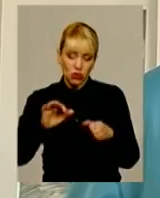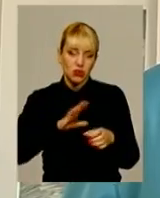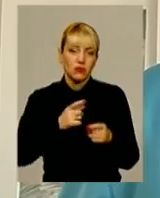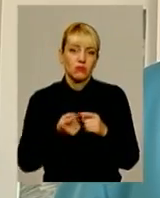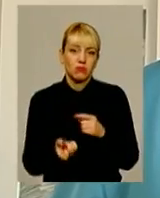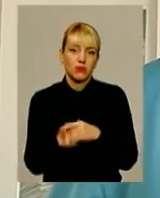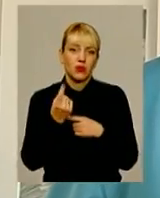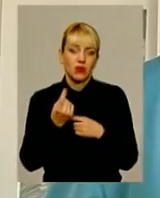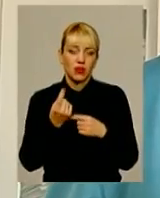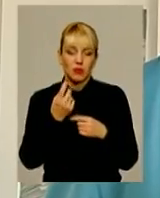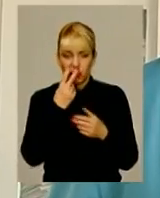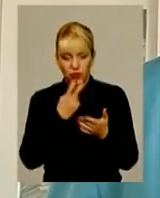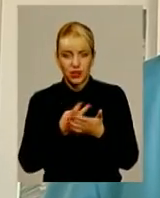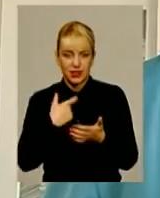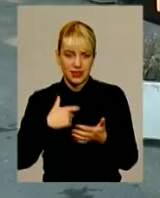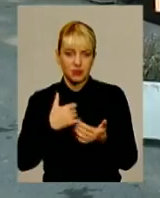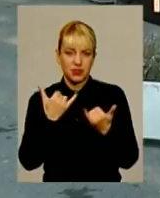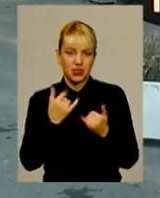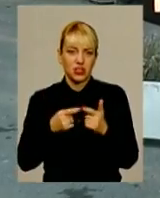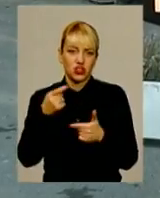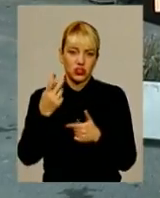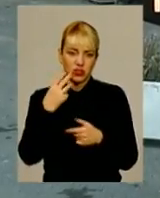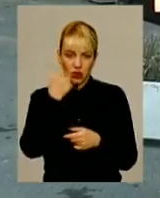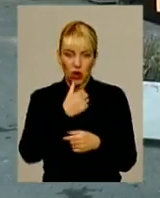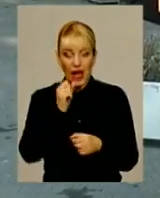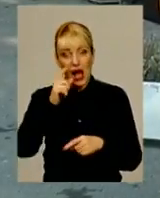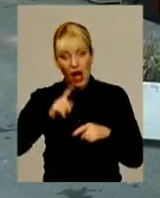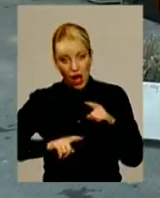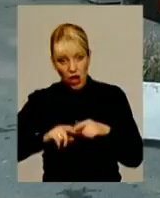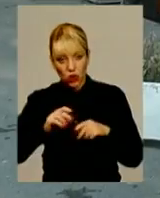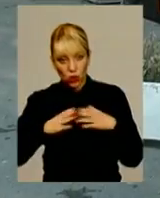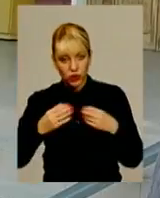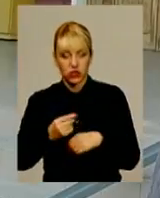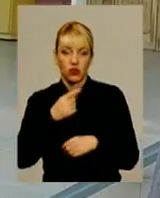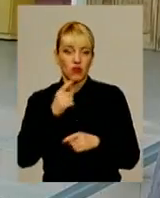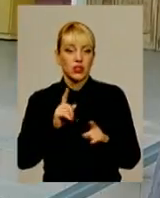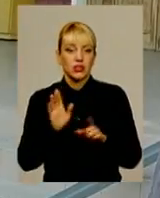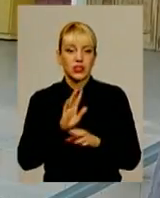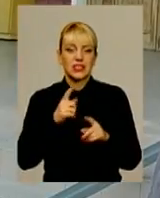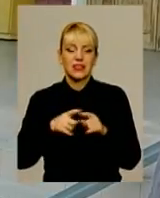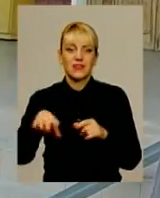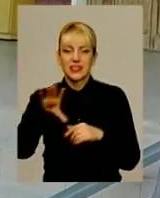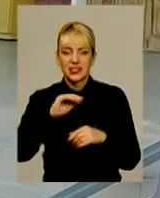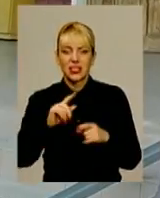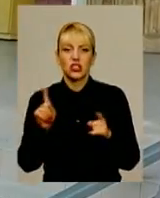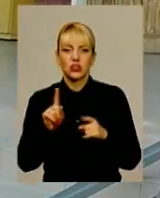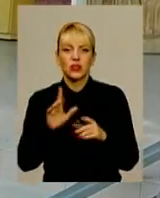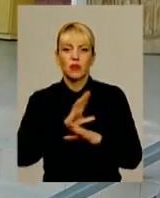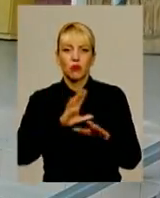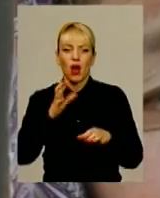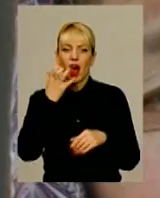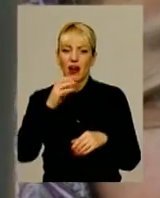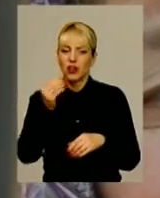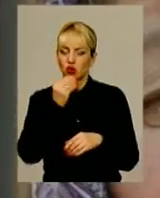на даний час. А от родичі Каріни впевнені, все сталося через відсутність нормального гарячого